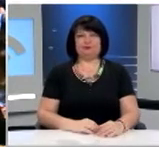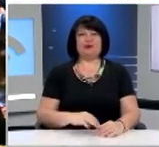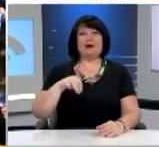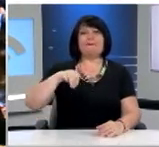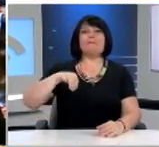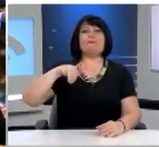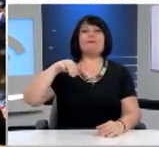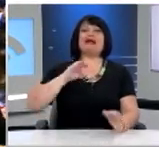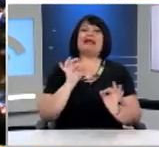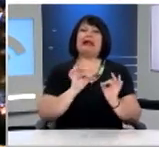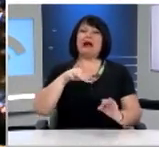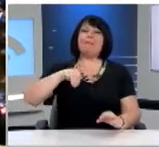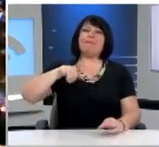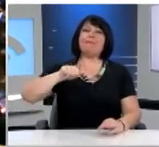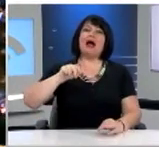Μαρονίτη.